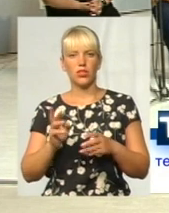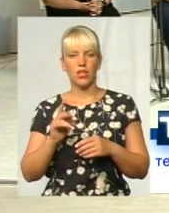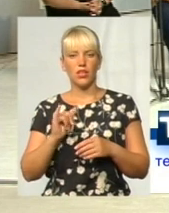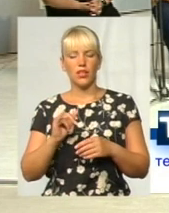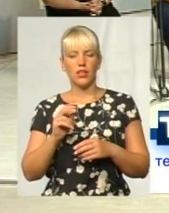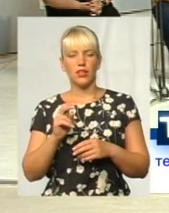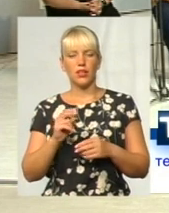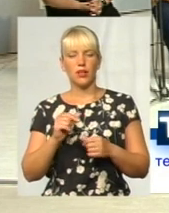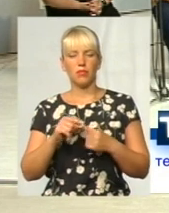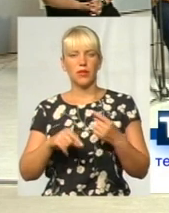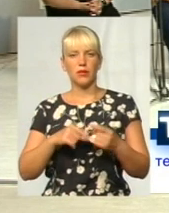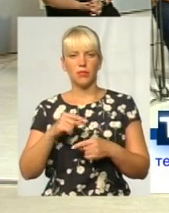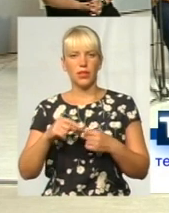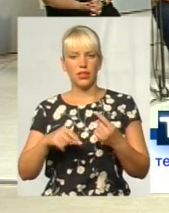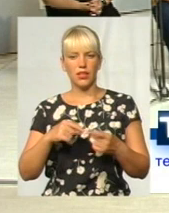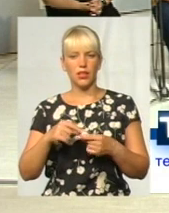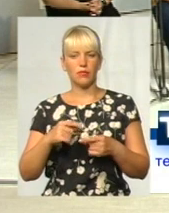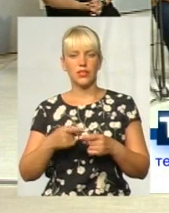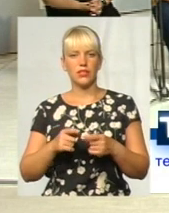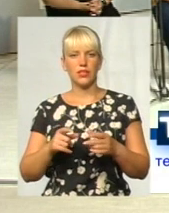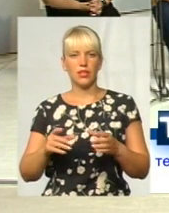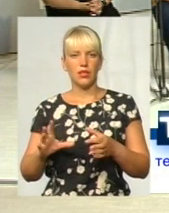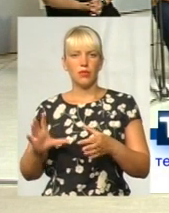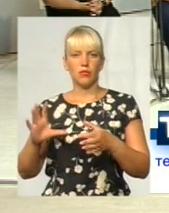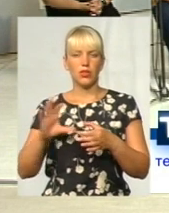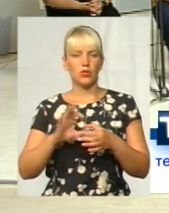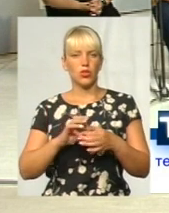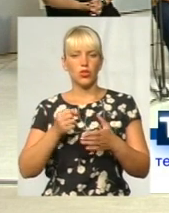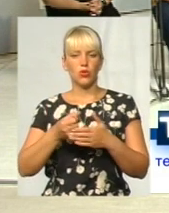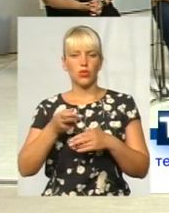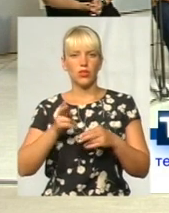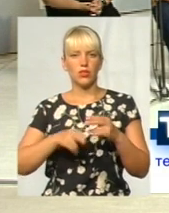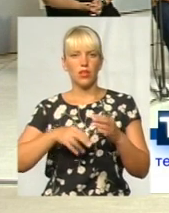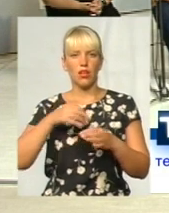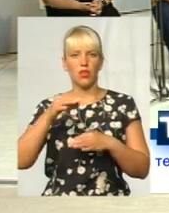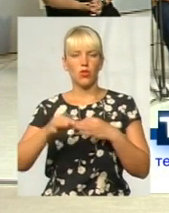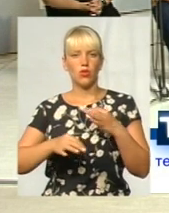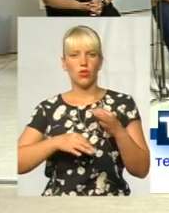включилися підприємцями, до кінця ввели, вночі, в текількі доби було утех.